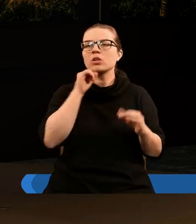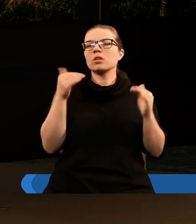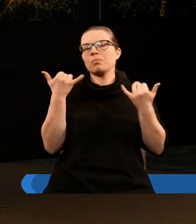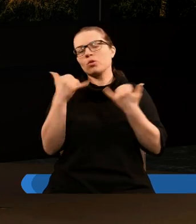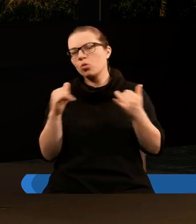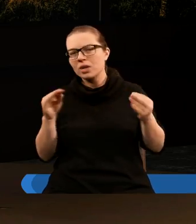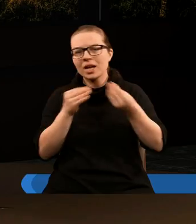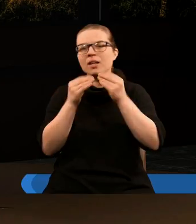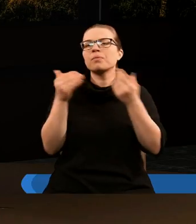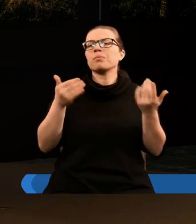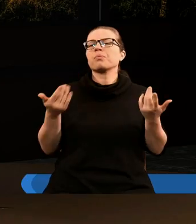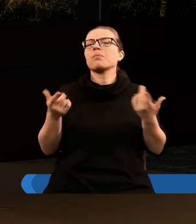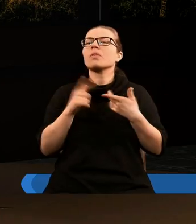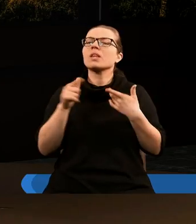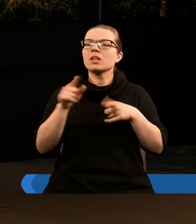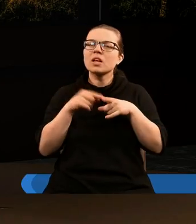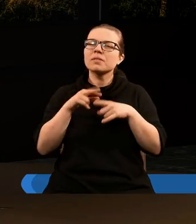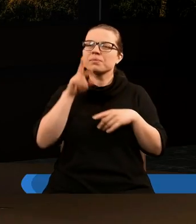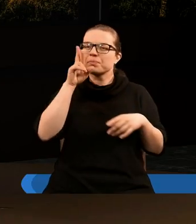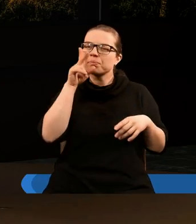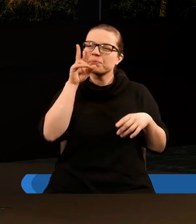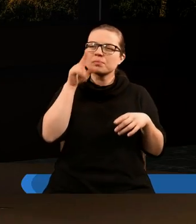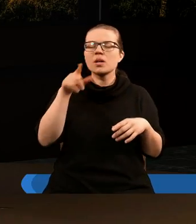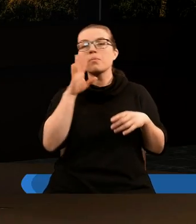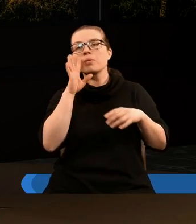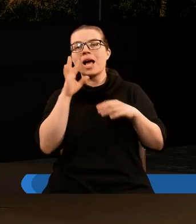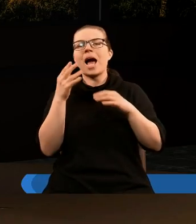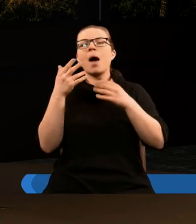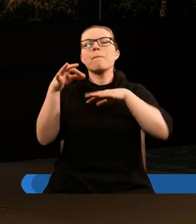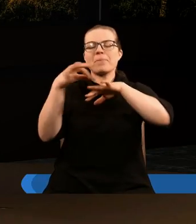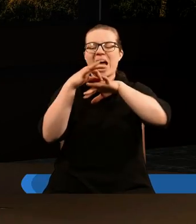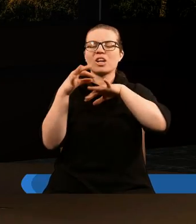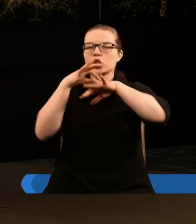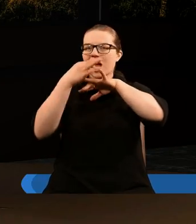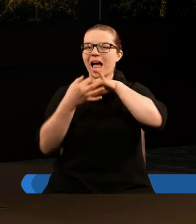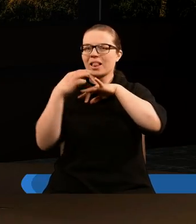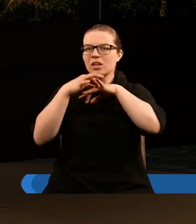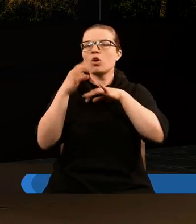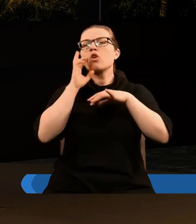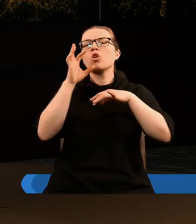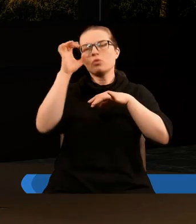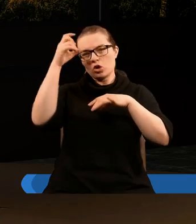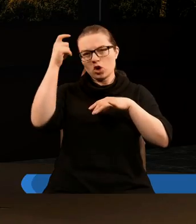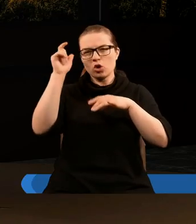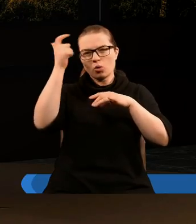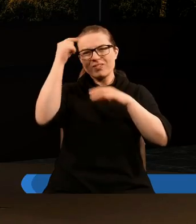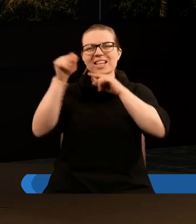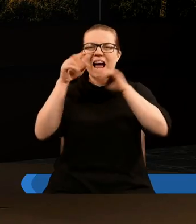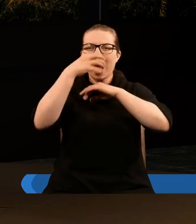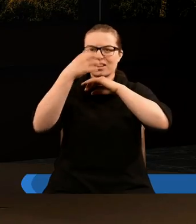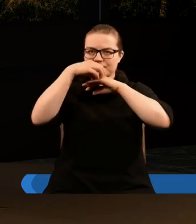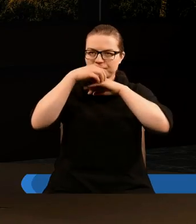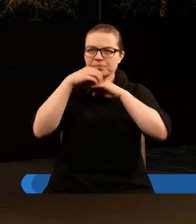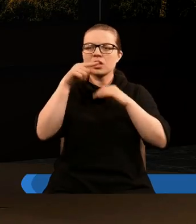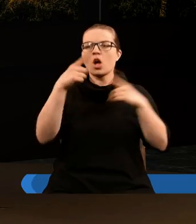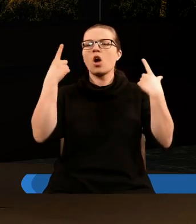różne kształty, ale często kojarzymy ją z sygnetem, pierścieniem, na którym było godło władcy przy